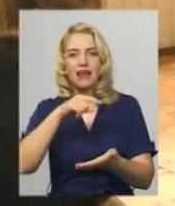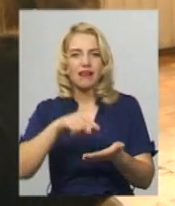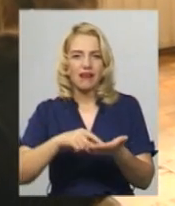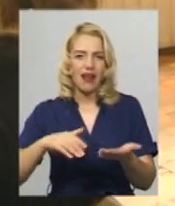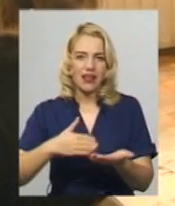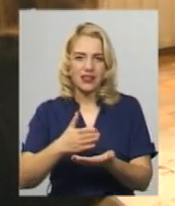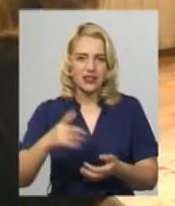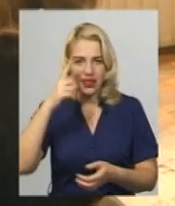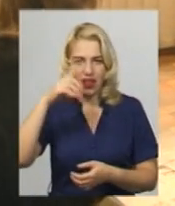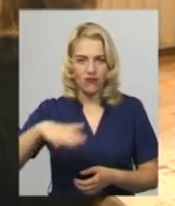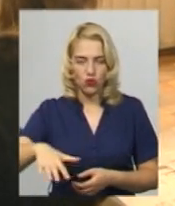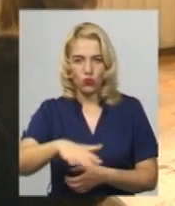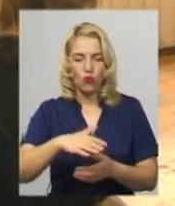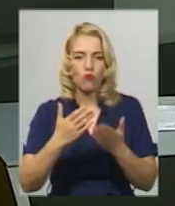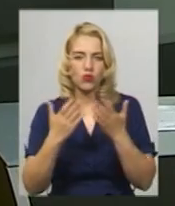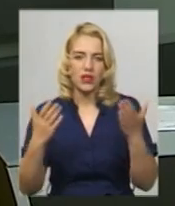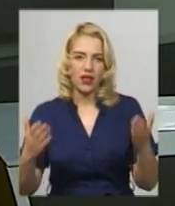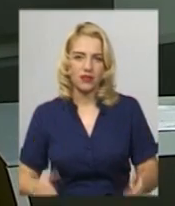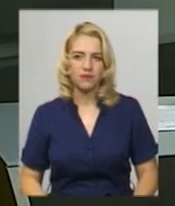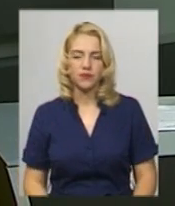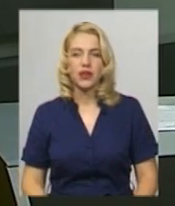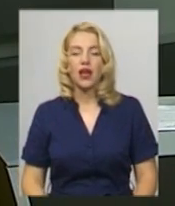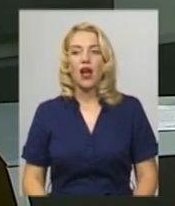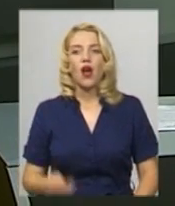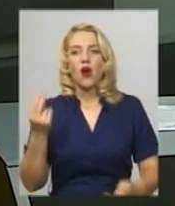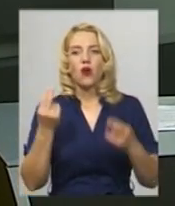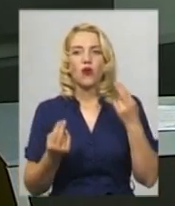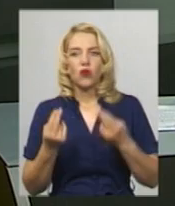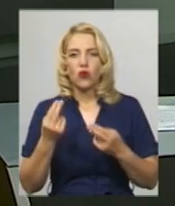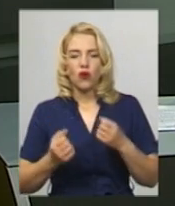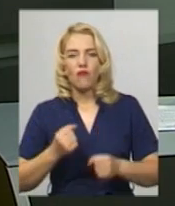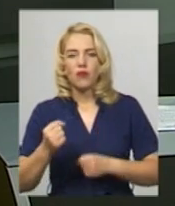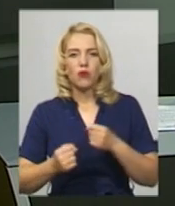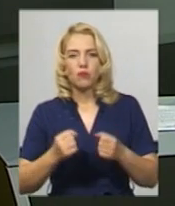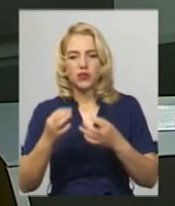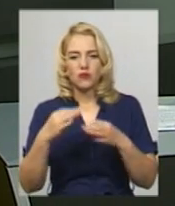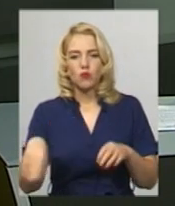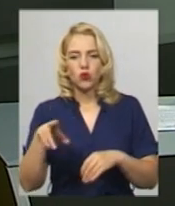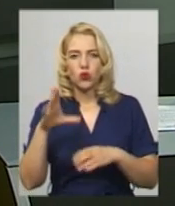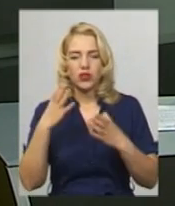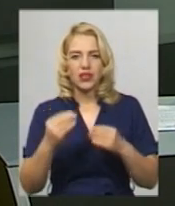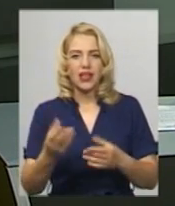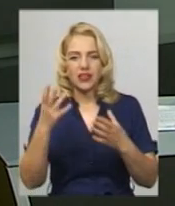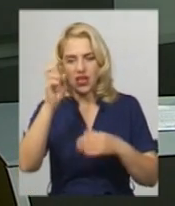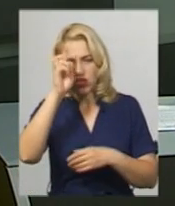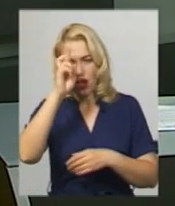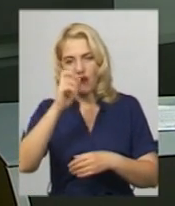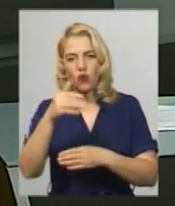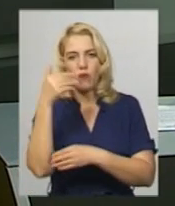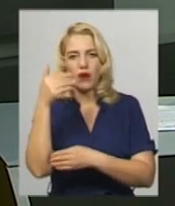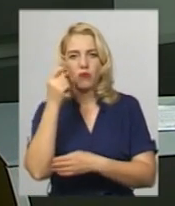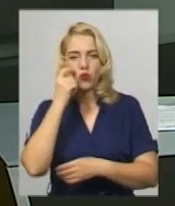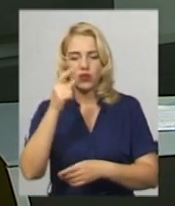Новини на Суспільному. Хмельницький. Кольоровий пробіг свободи до Дня державного прапора України вперше відбудеться у